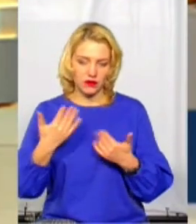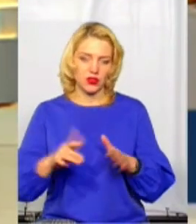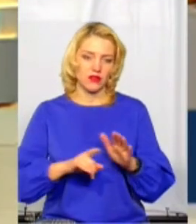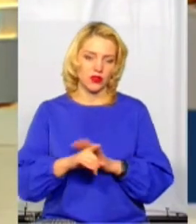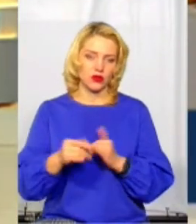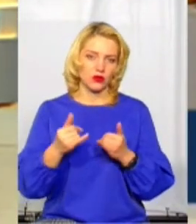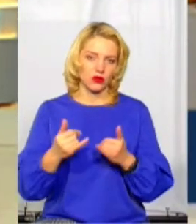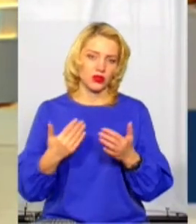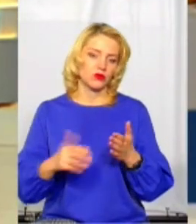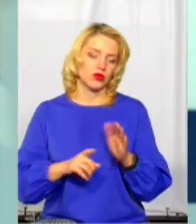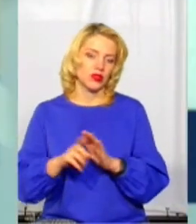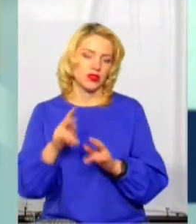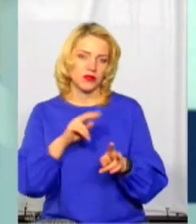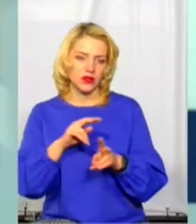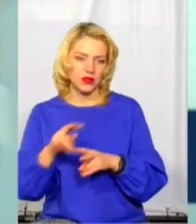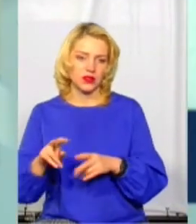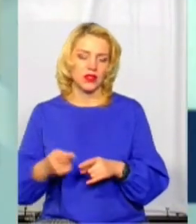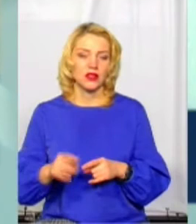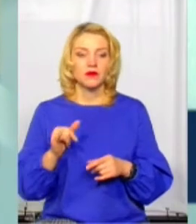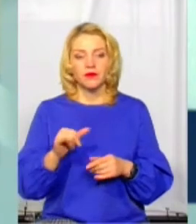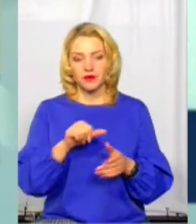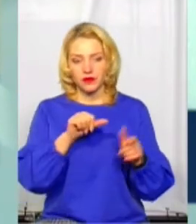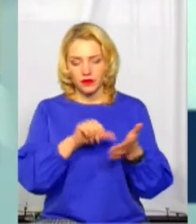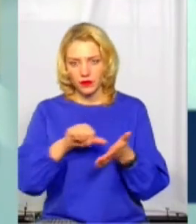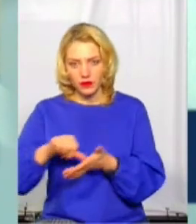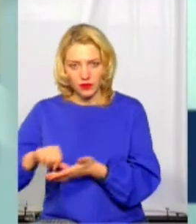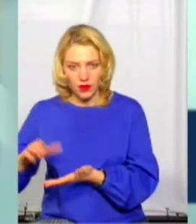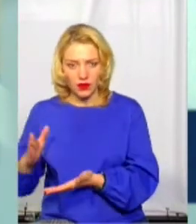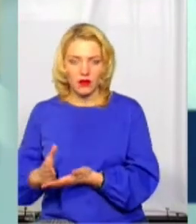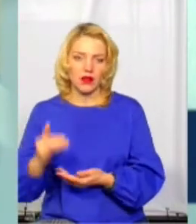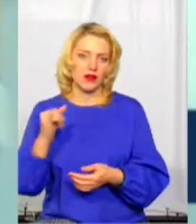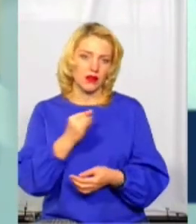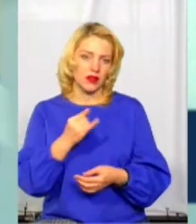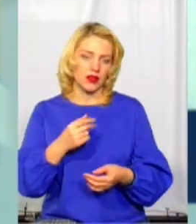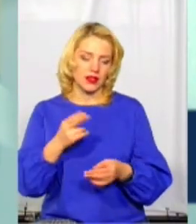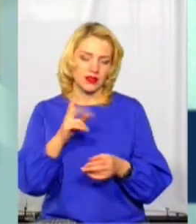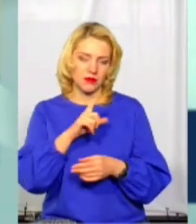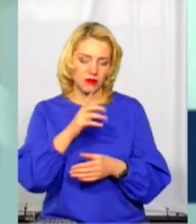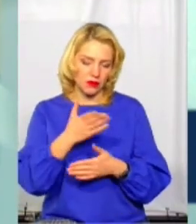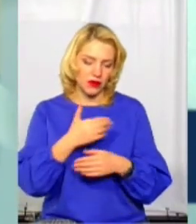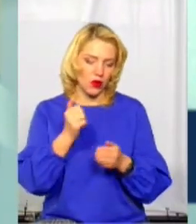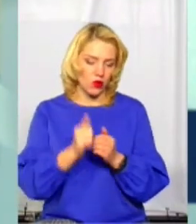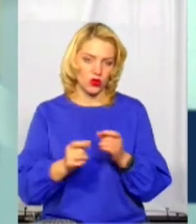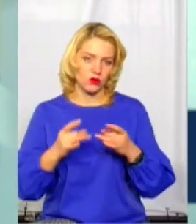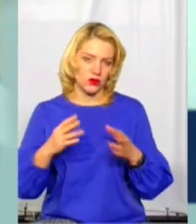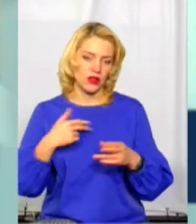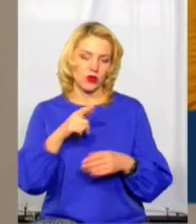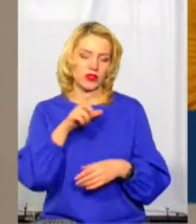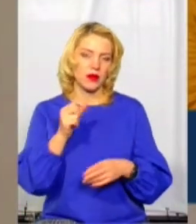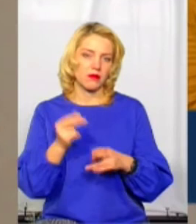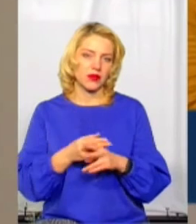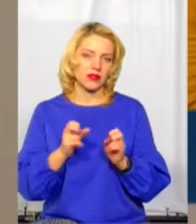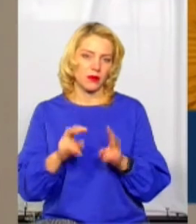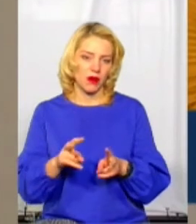виставляємо патрулі для охорони громадського порядку, тому, відповідно, кожне свято ми за безпеку громадян, тому і долучаємося. Пане